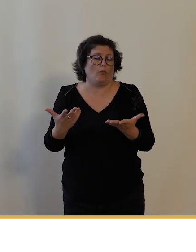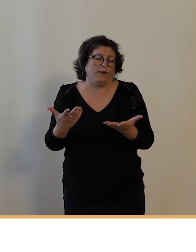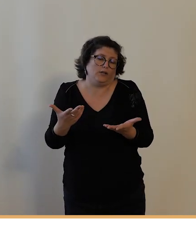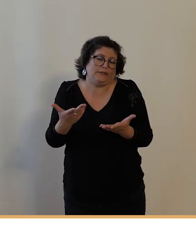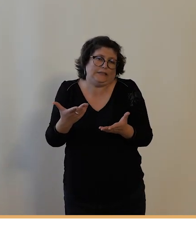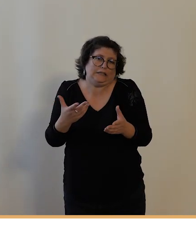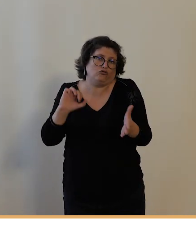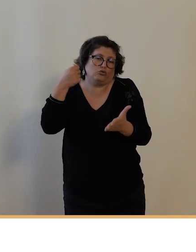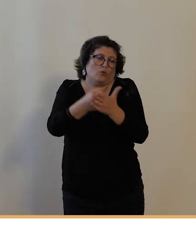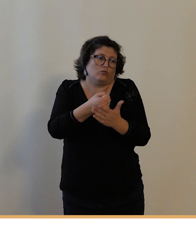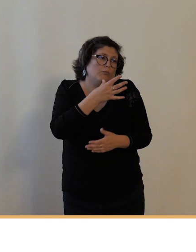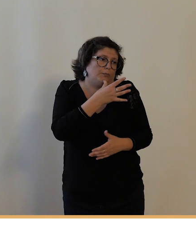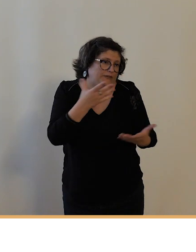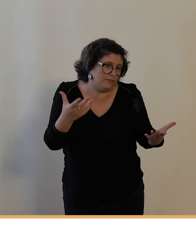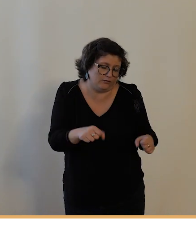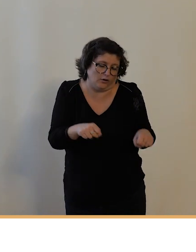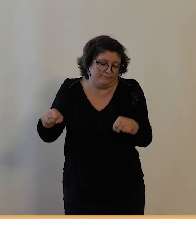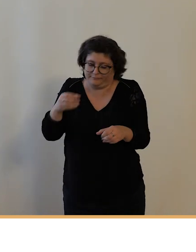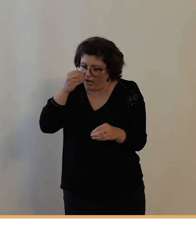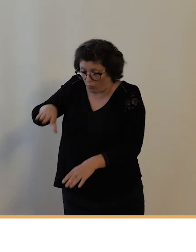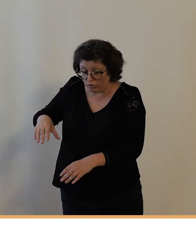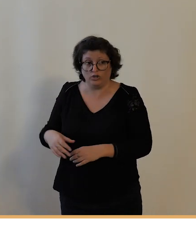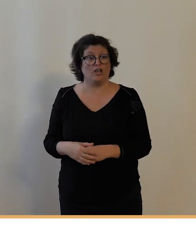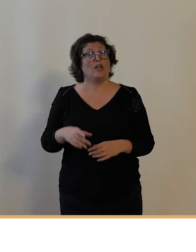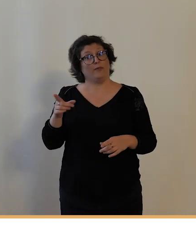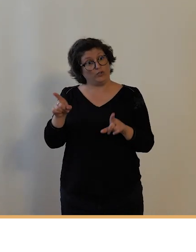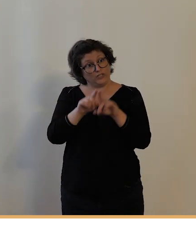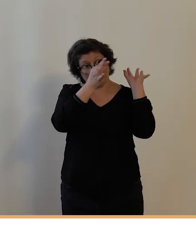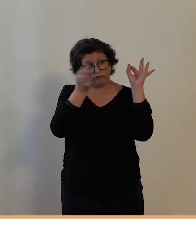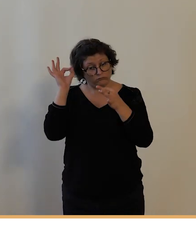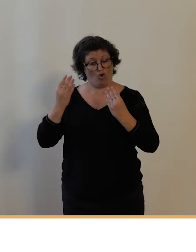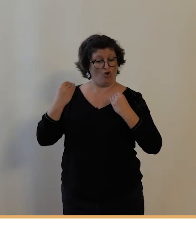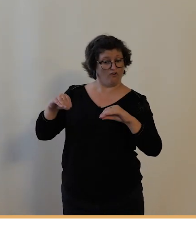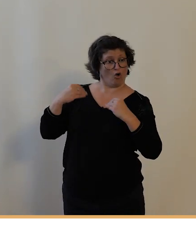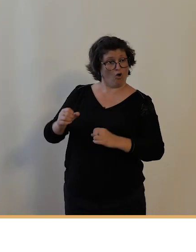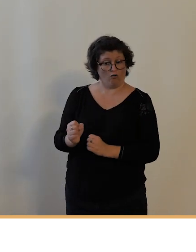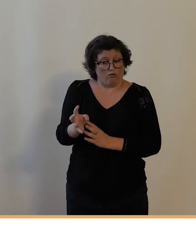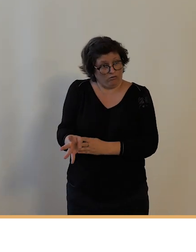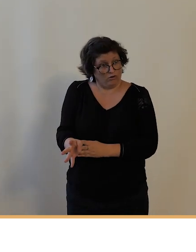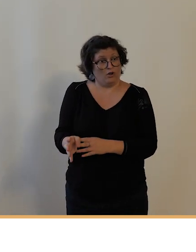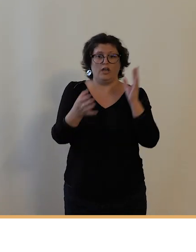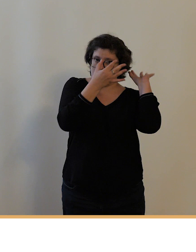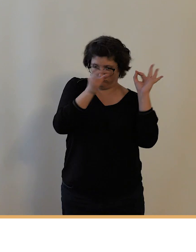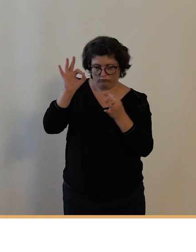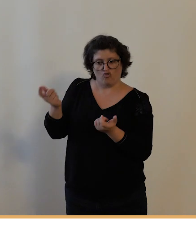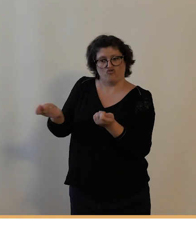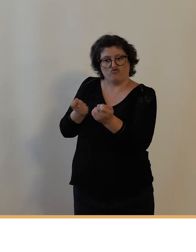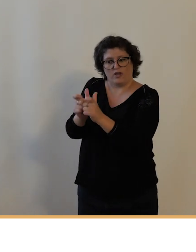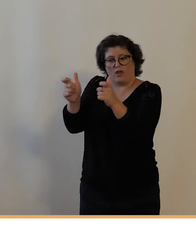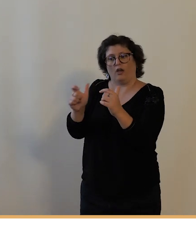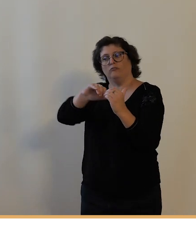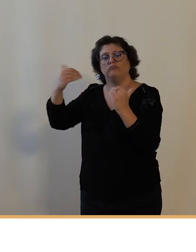cycliste c'est un vendeur de bicyclettes c'est le directeur du Vélodrome de Tours jusqu'à son décès en 1940